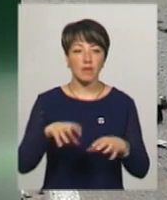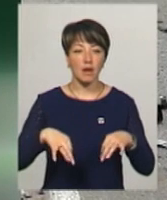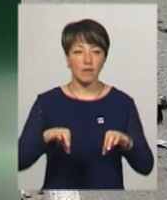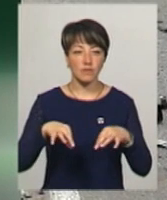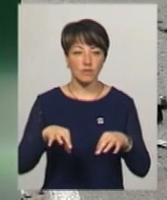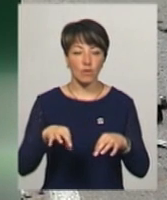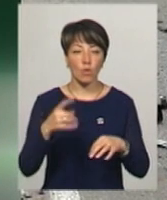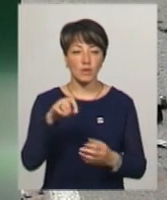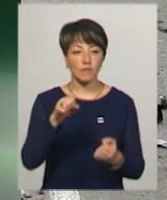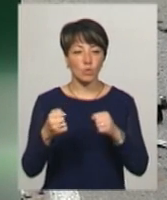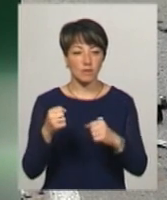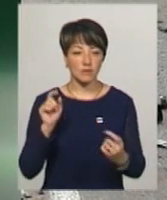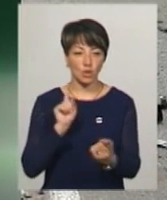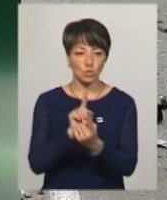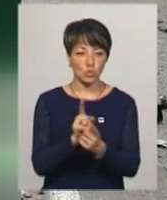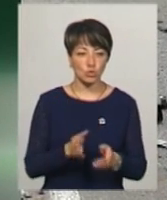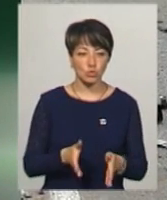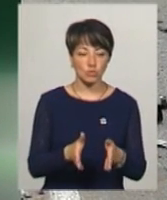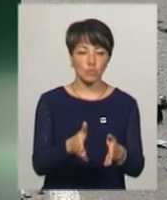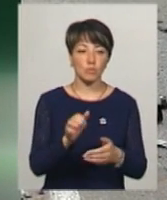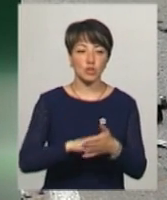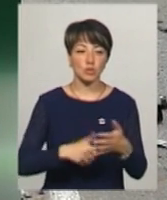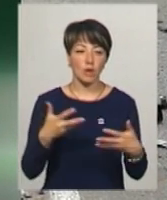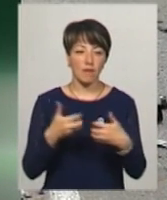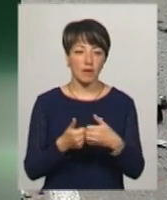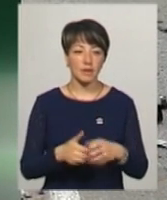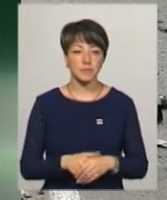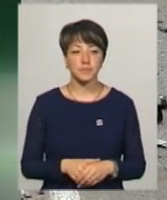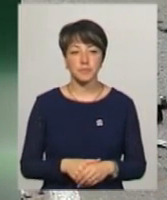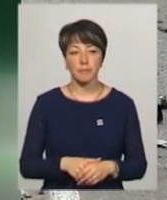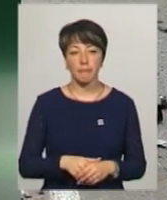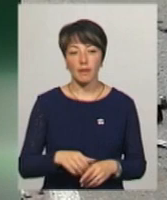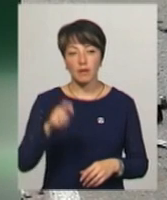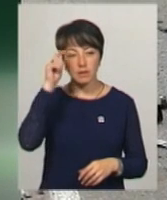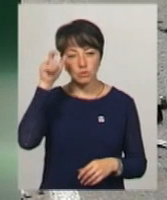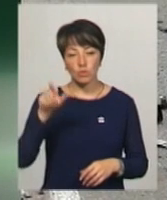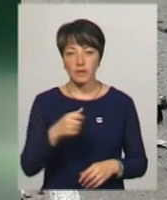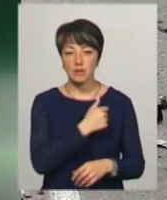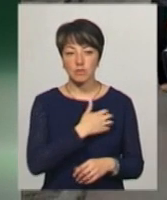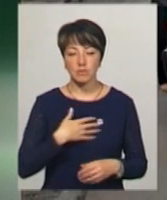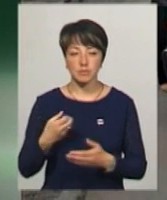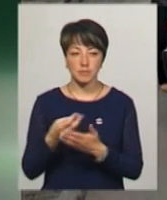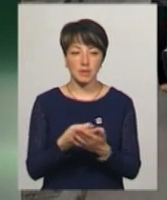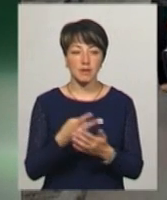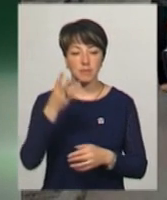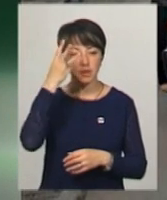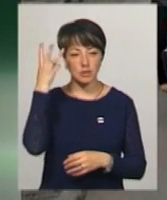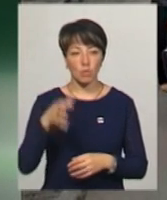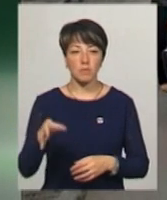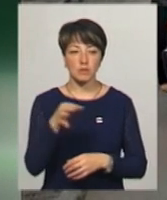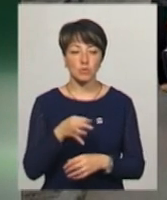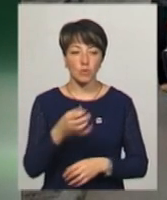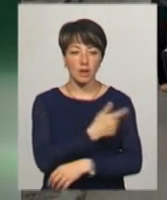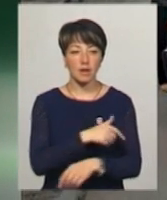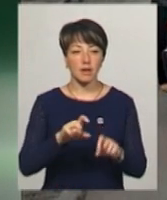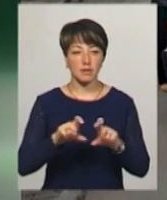Один із водіїв виїхав на зустрічну смугу, що і стало причиною аварії. Чоловік травмувався. Його ушпиталили до Хмельницької обласної